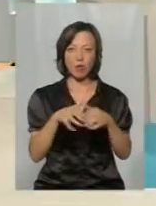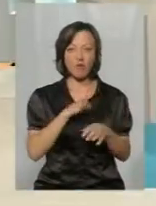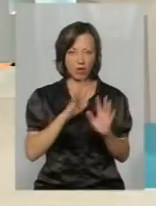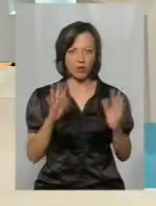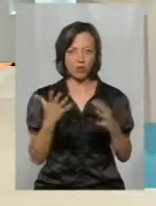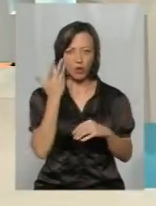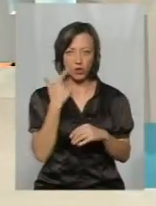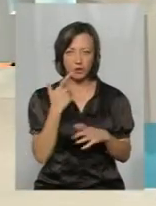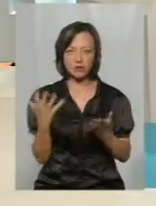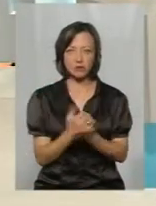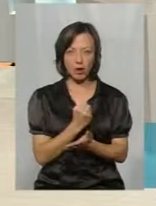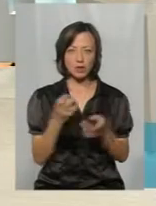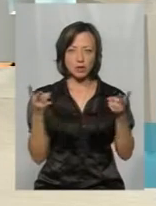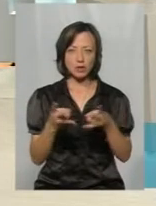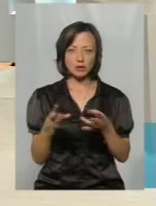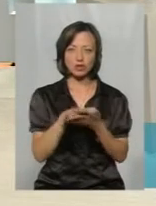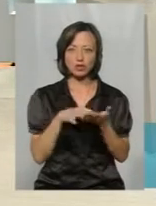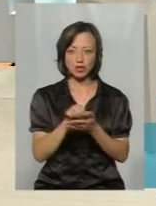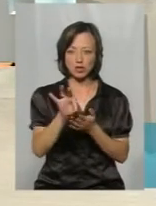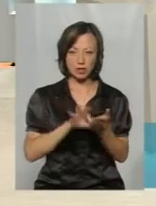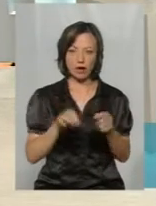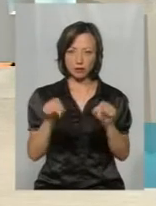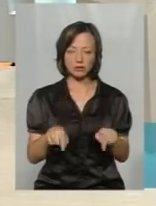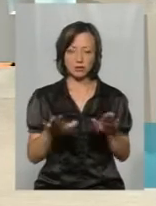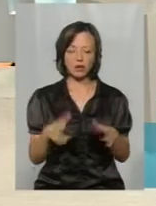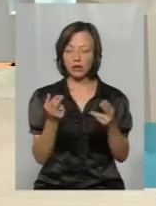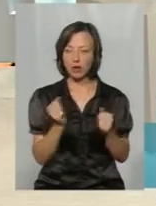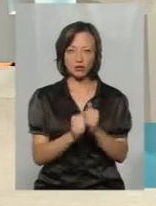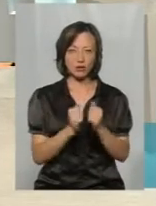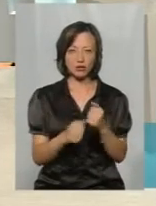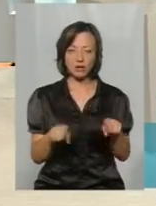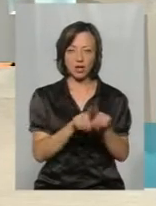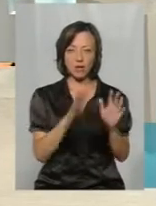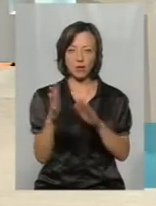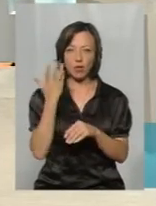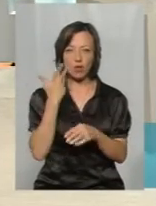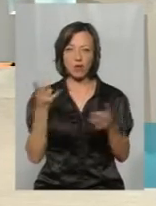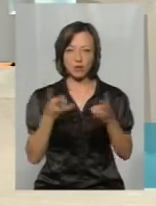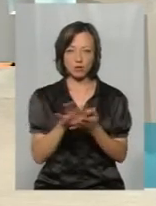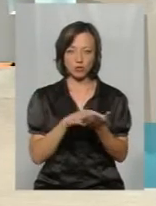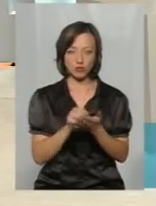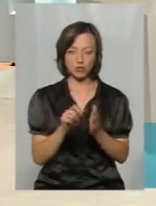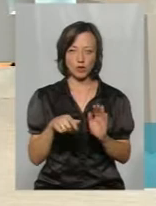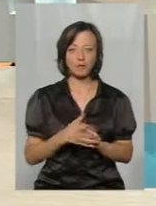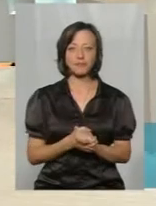випадки, коли знахідку потрібно знищувати прямо на місці вона? Так, дуже часто бувають такі випадки, коли потрібно знищувати.